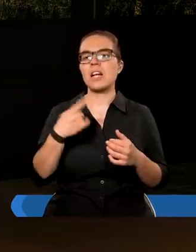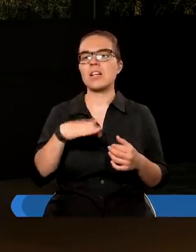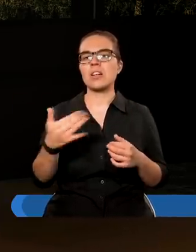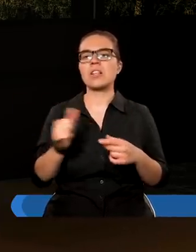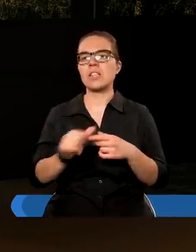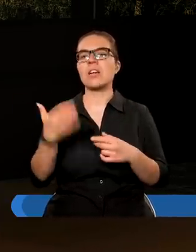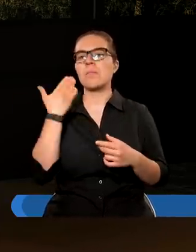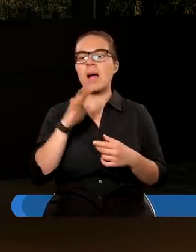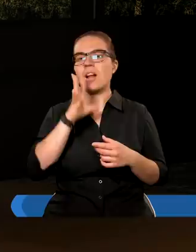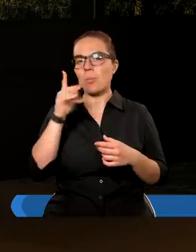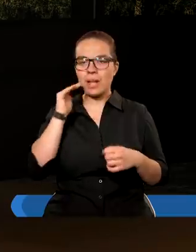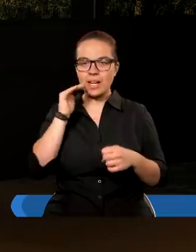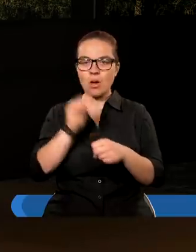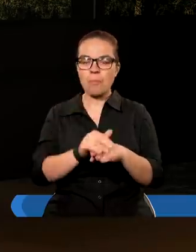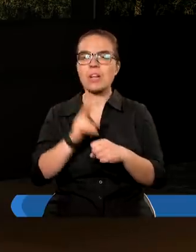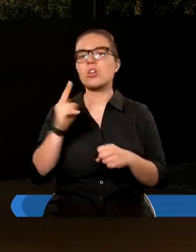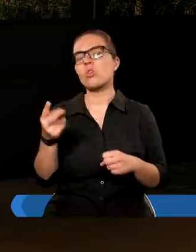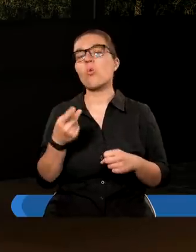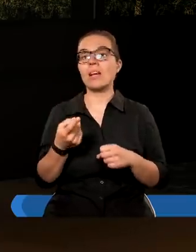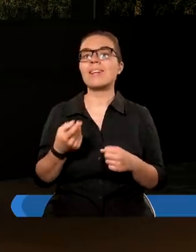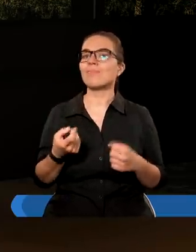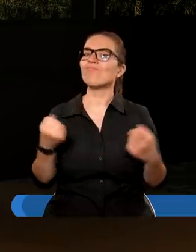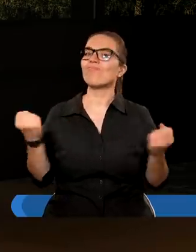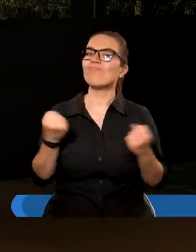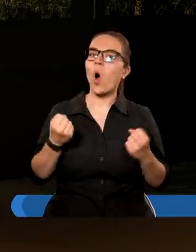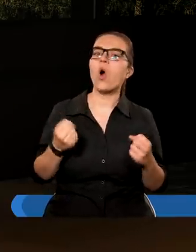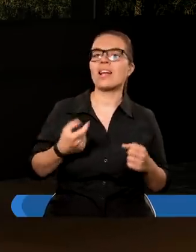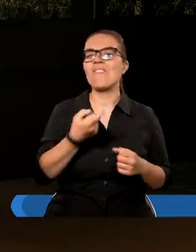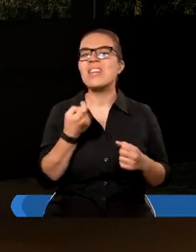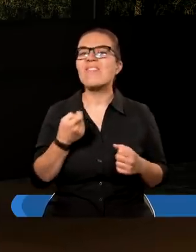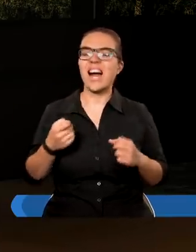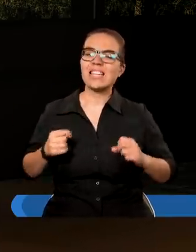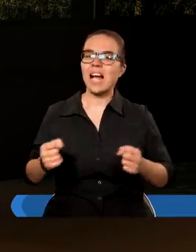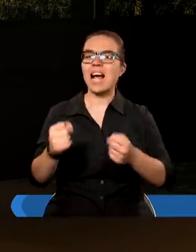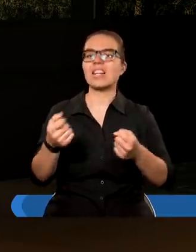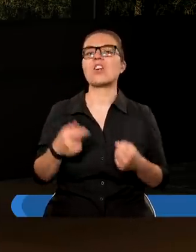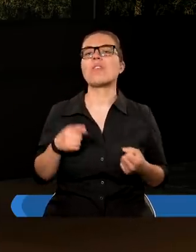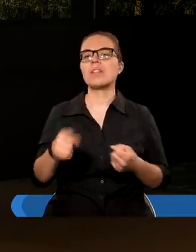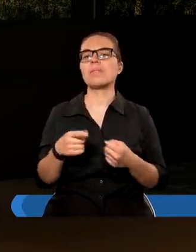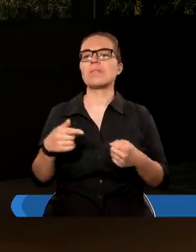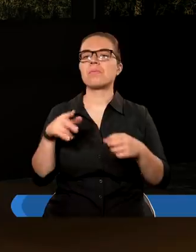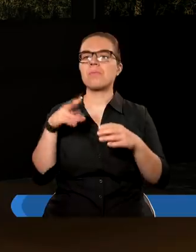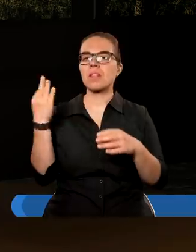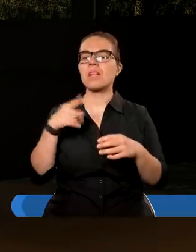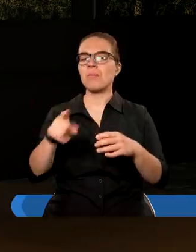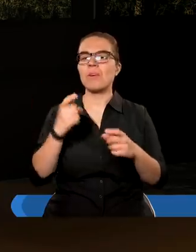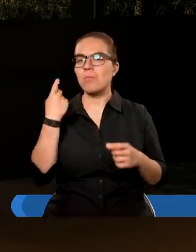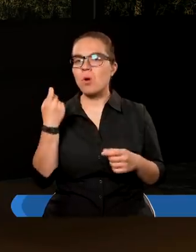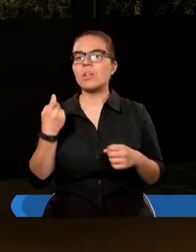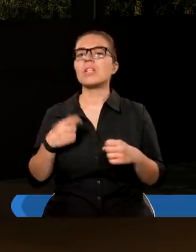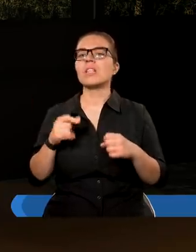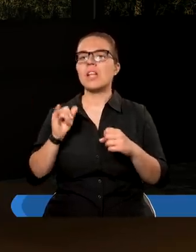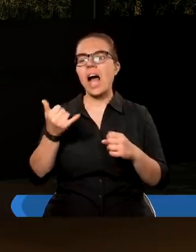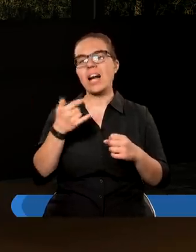strony bardzo piękna obietnica, z drugiej strony wyzwanie, żeby być tak napełnionym Duchem Świętym, żeby w tych najciemniejszych momencie